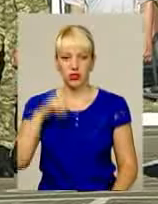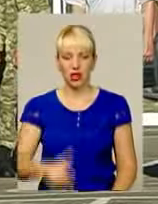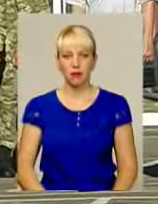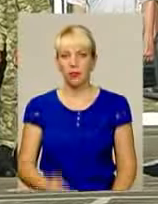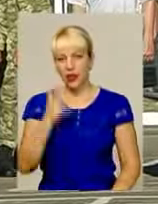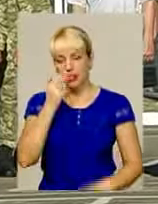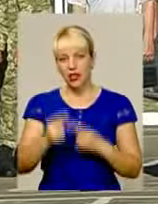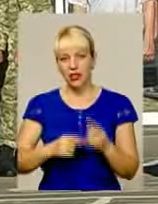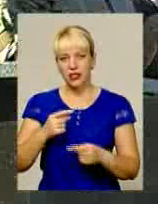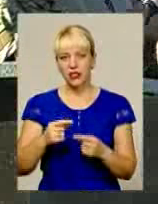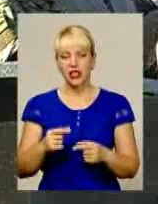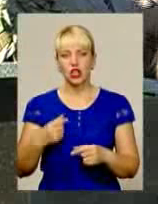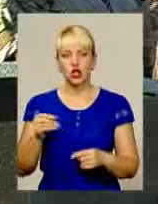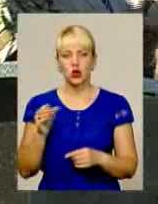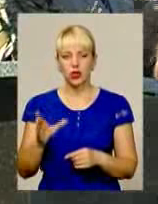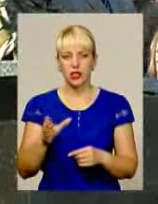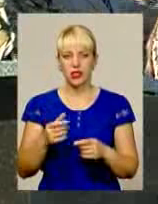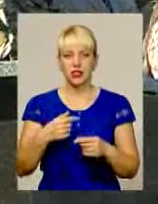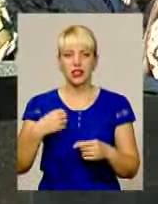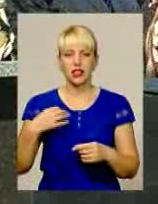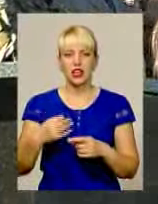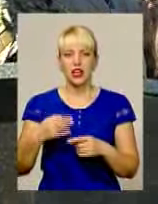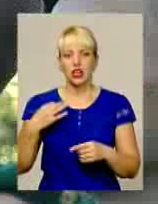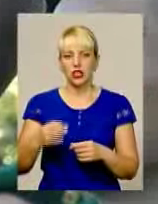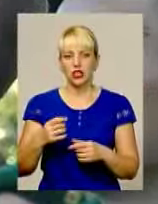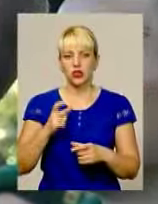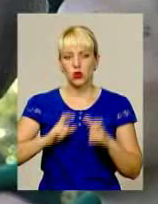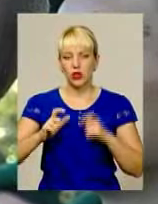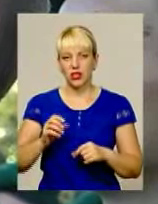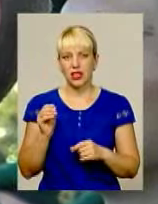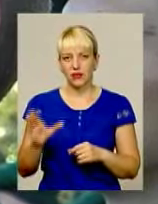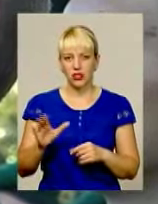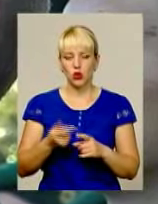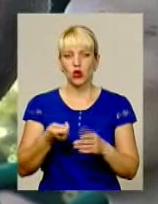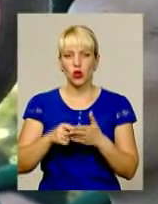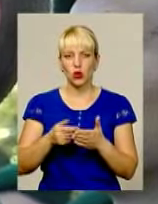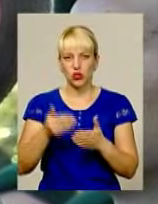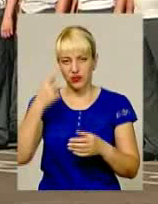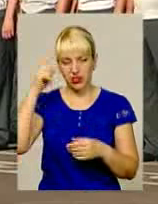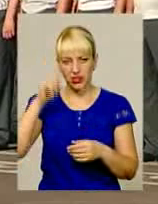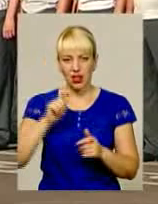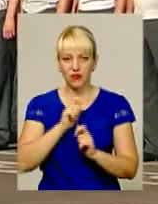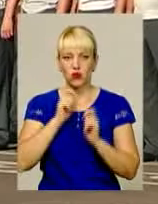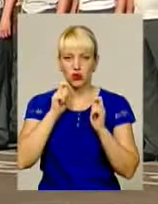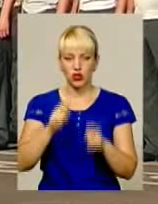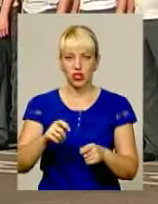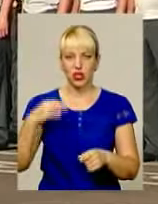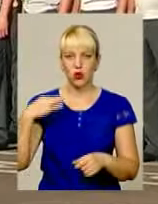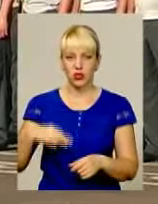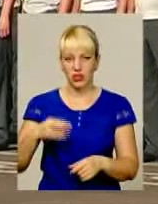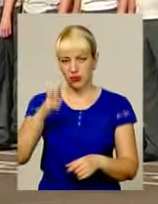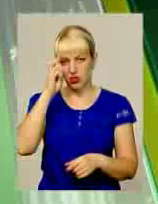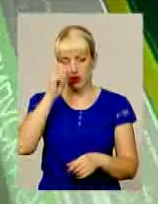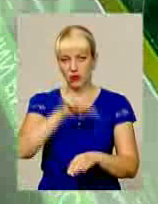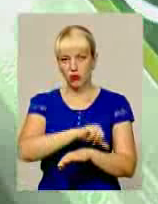Традиційно студентський квиток та символічний ключ від знань нині вручили курсантам і студентам Національної академії Державної прикордонної служби